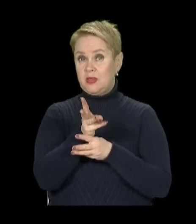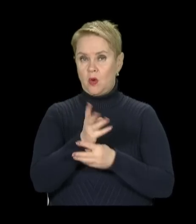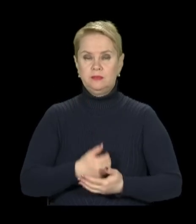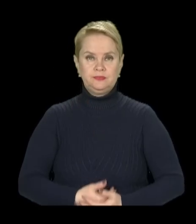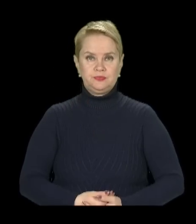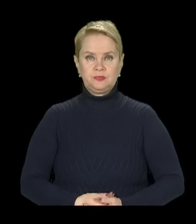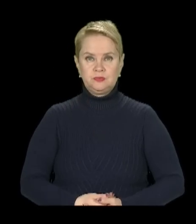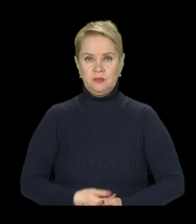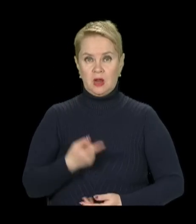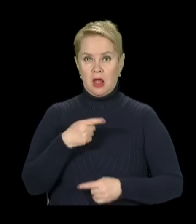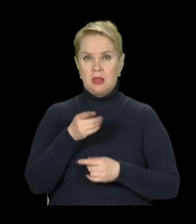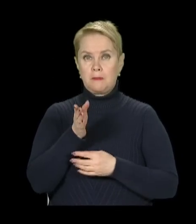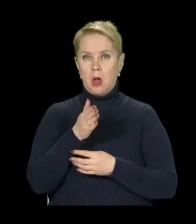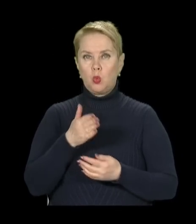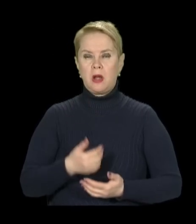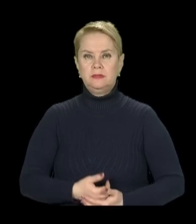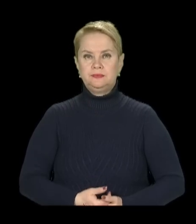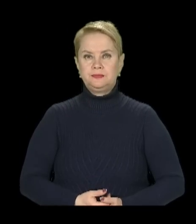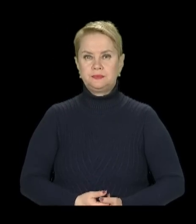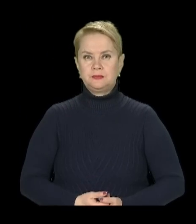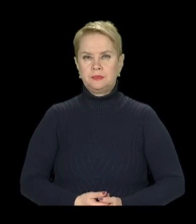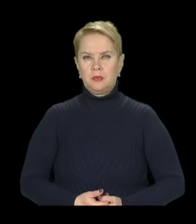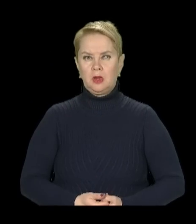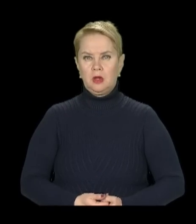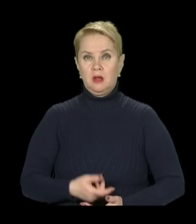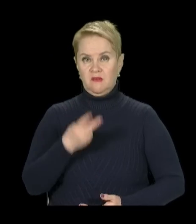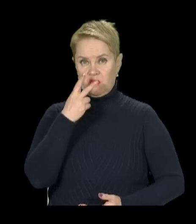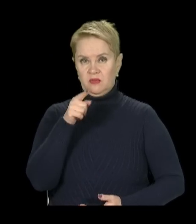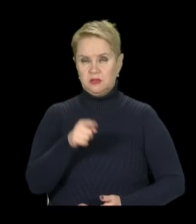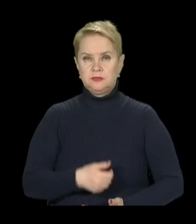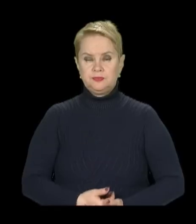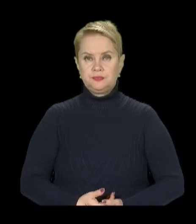О, це Маріуполь, а за сталь, вон он.